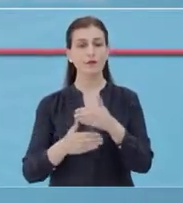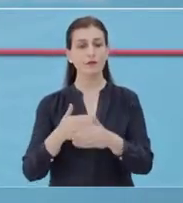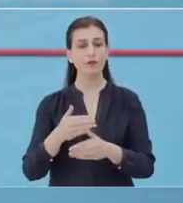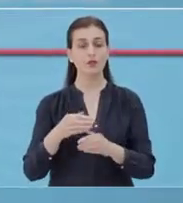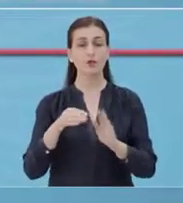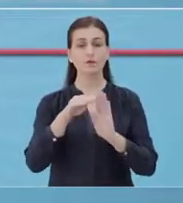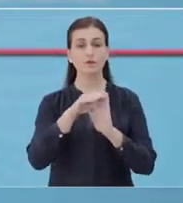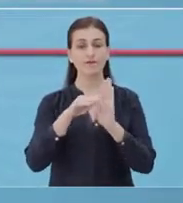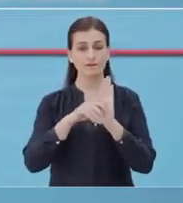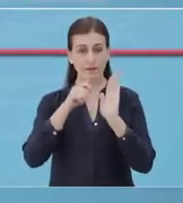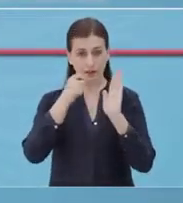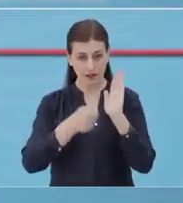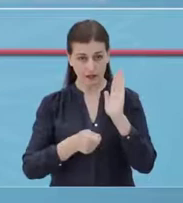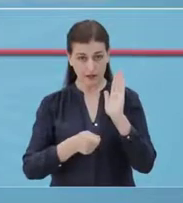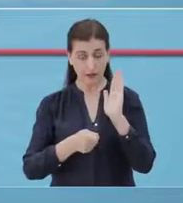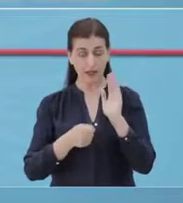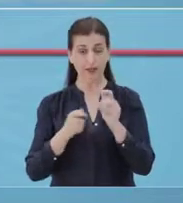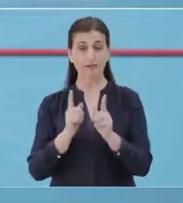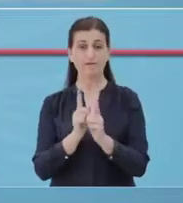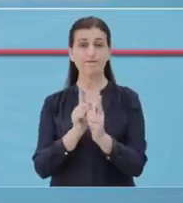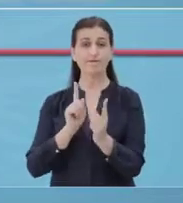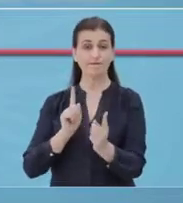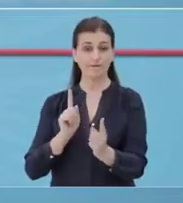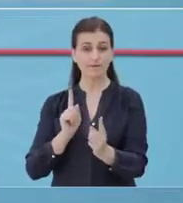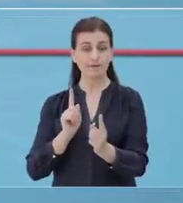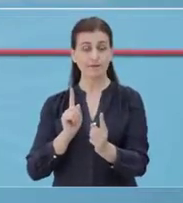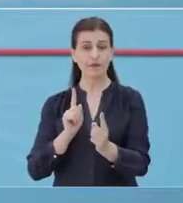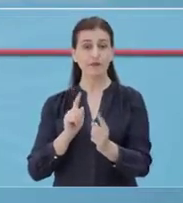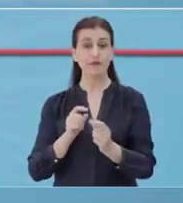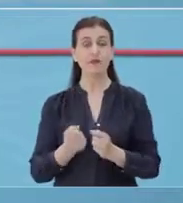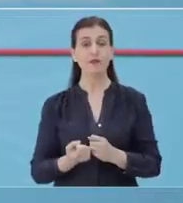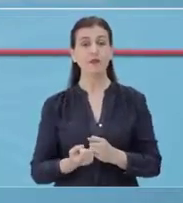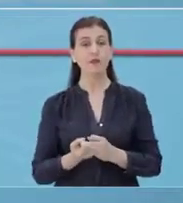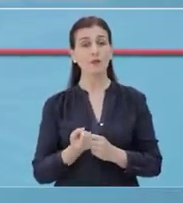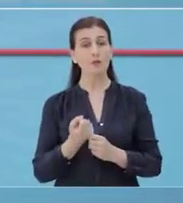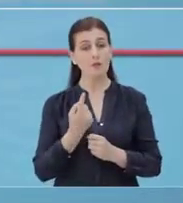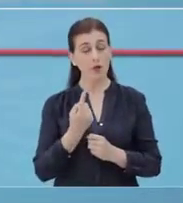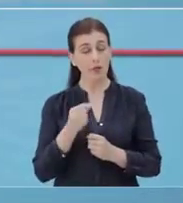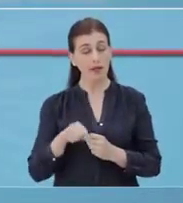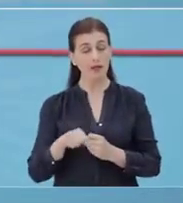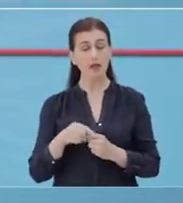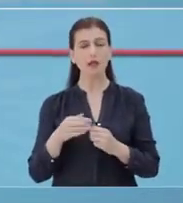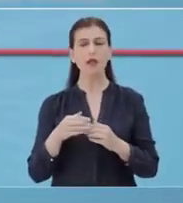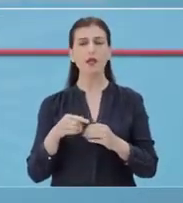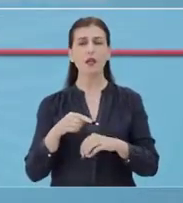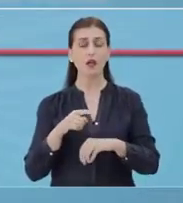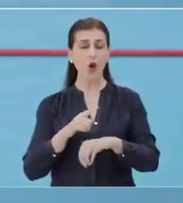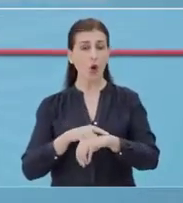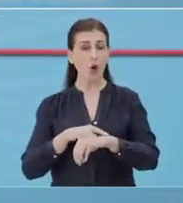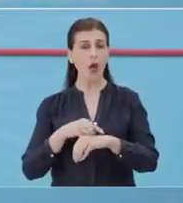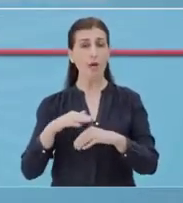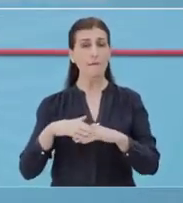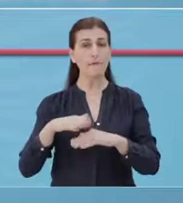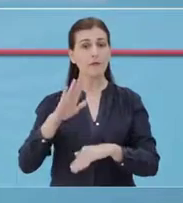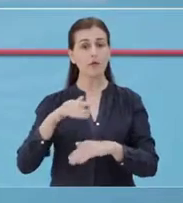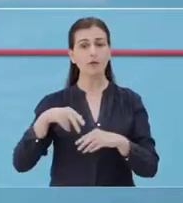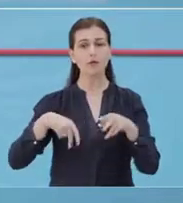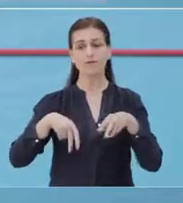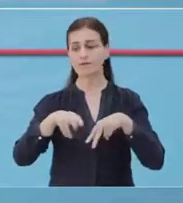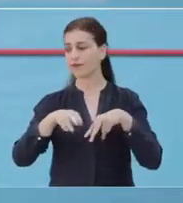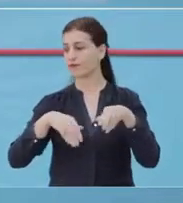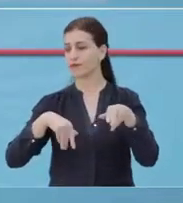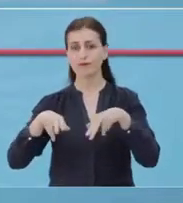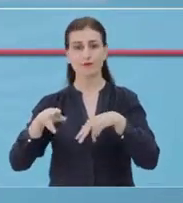vazhdojnë të respektojnë masat e distancimit social. Në këto momente, kërka filluar edhe lektësimin